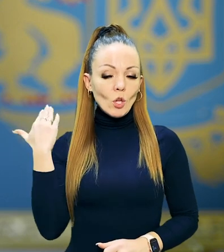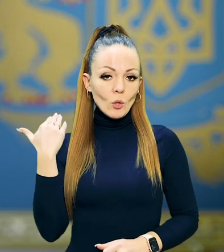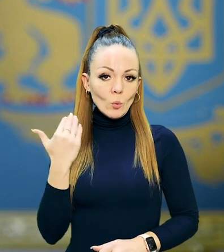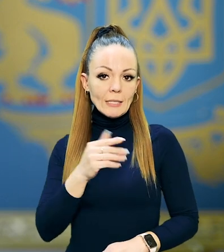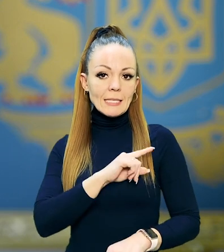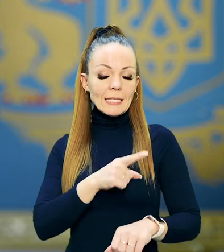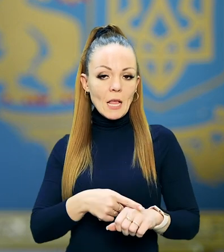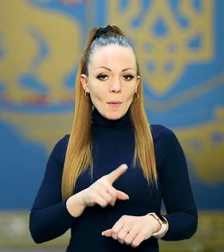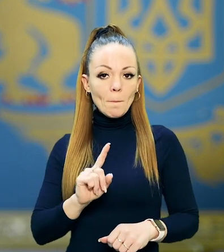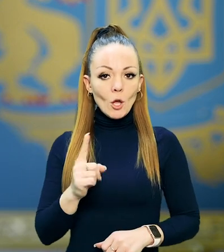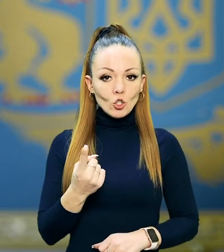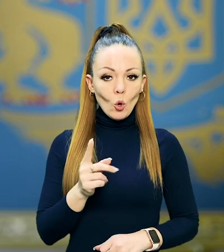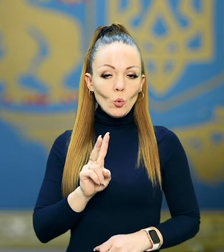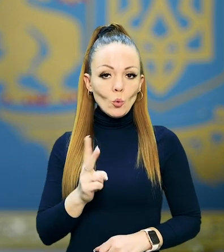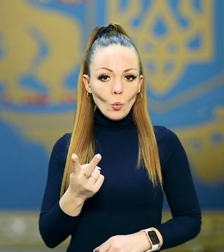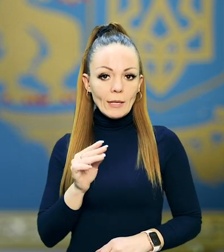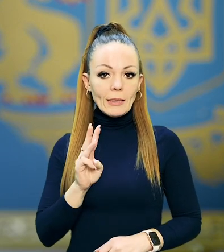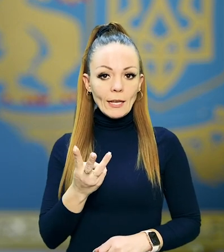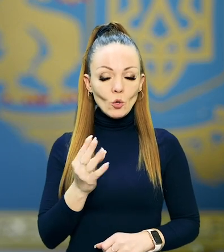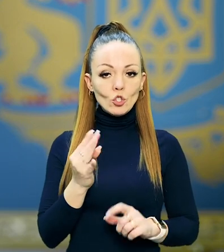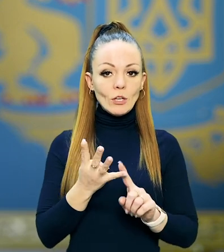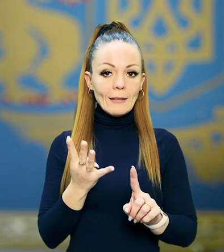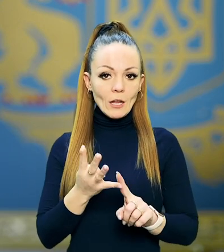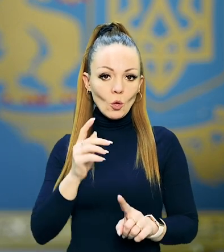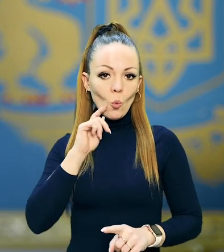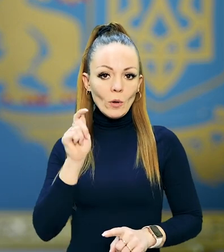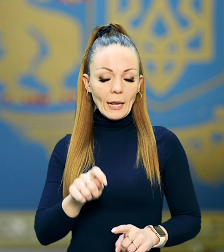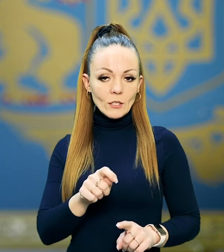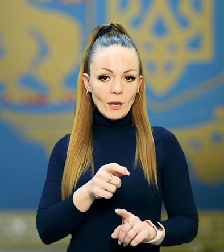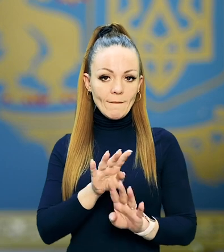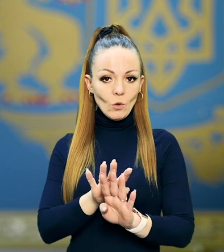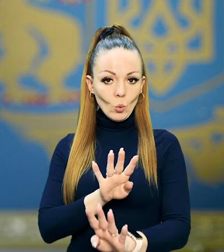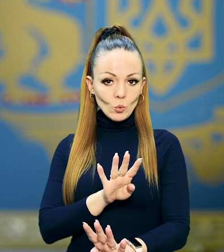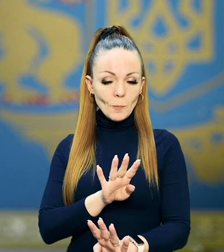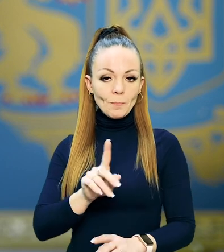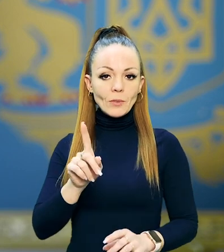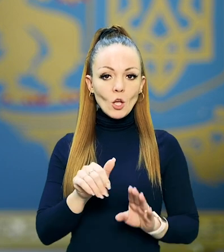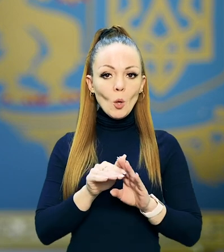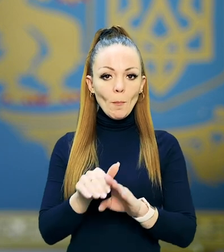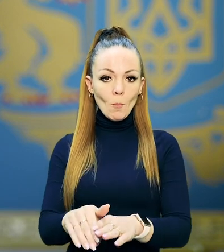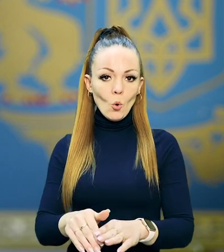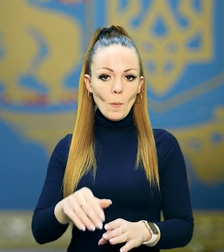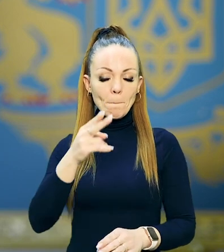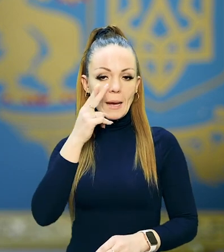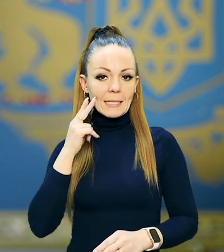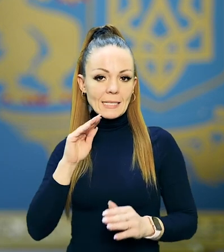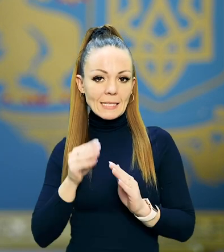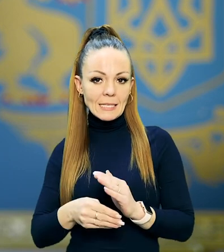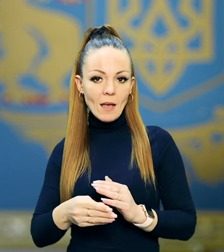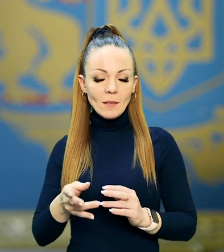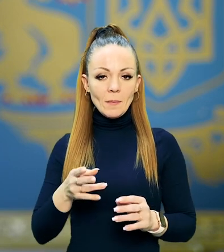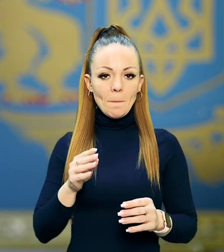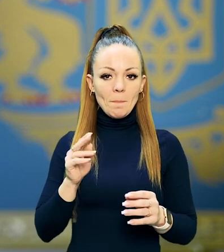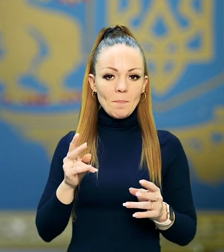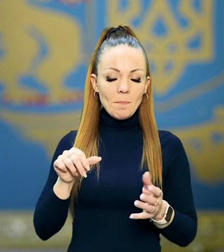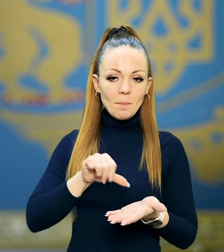тому силами першого, другого, третього і четвертого українського фронту, за допомоги партизан,